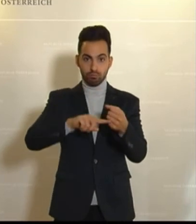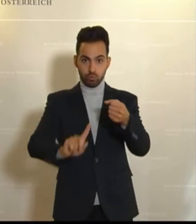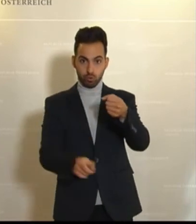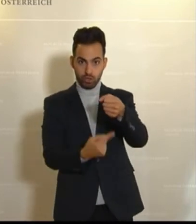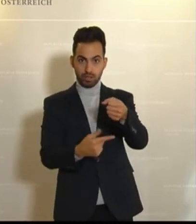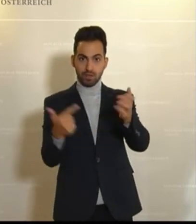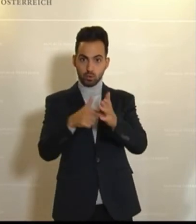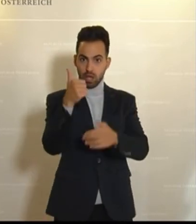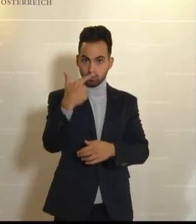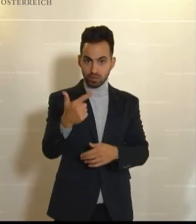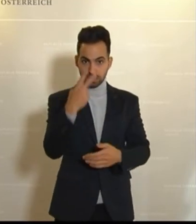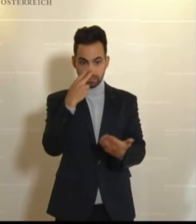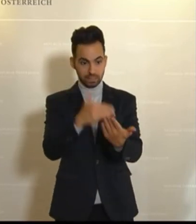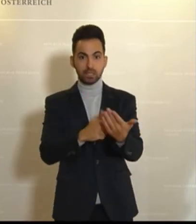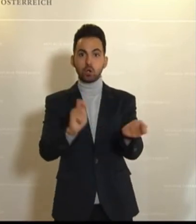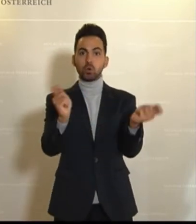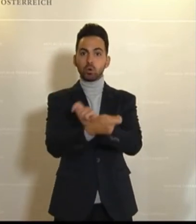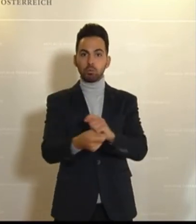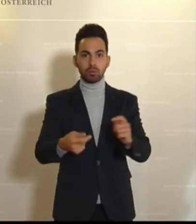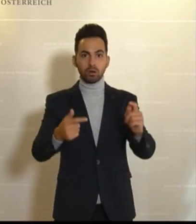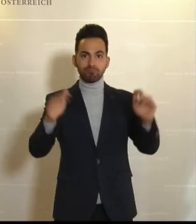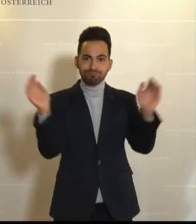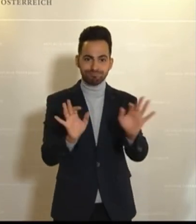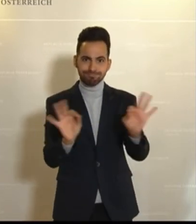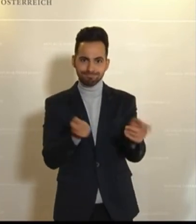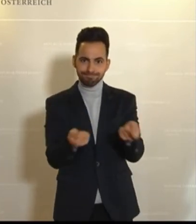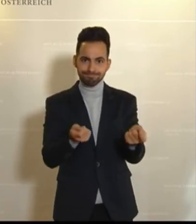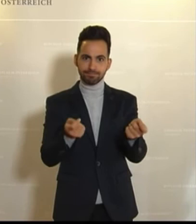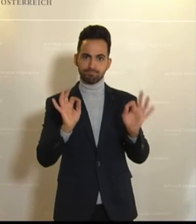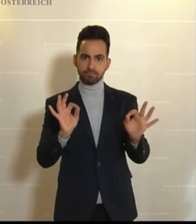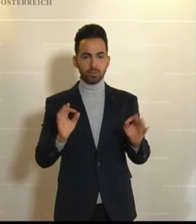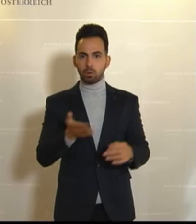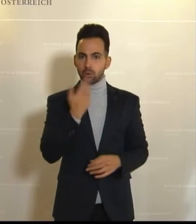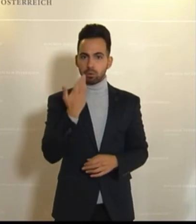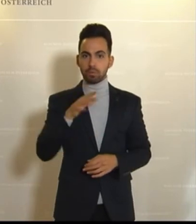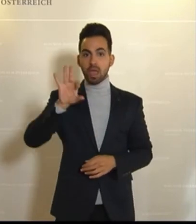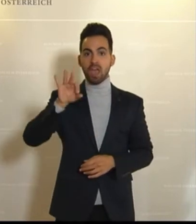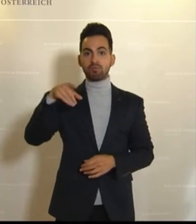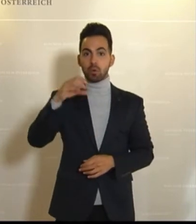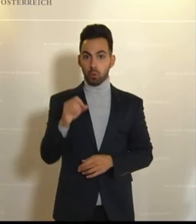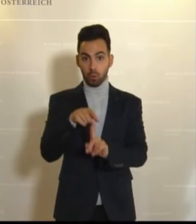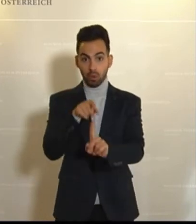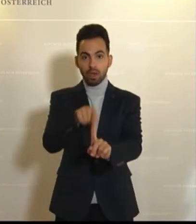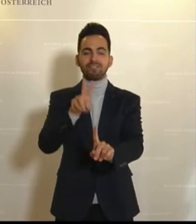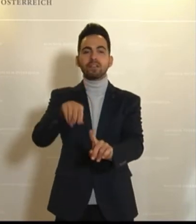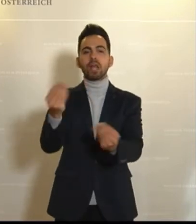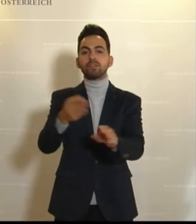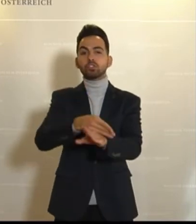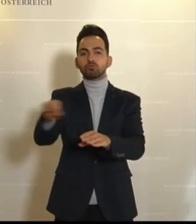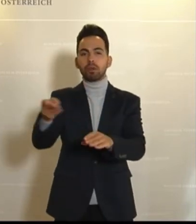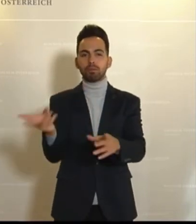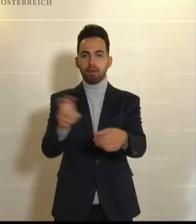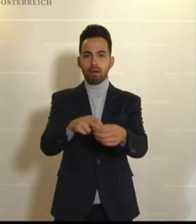sehen, ist marginal, die ist verschwindend gering. Ganz ehrlich, das hätte eine FPÖ, wenn sie quasi schon ein bisschen später am Amt verhandelt hätte, auch